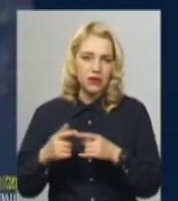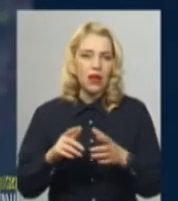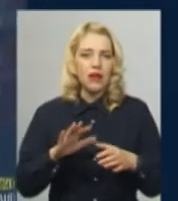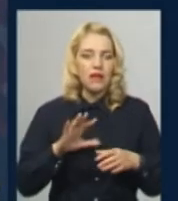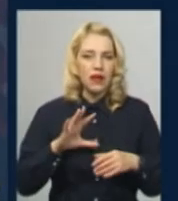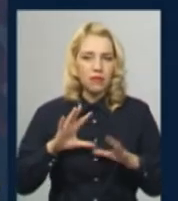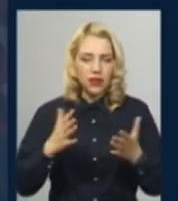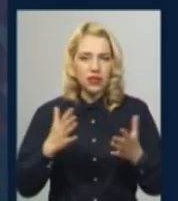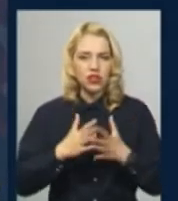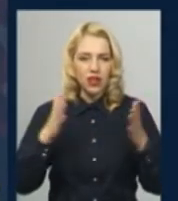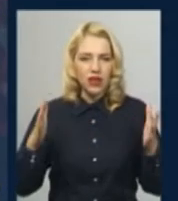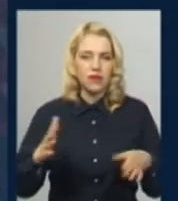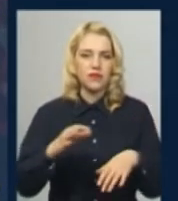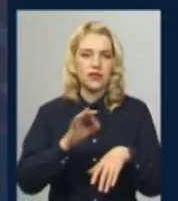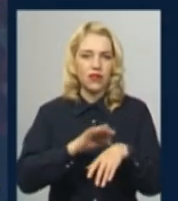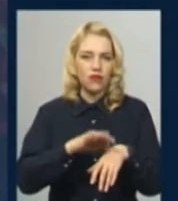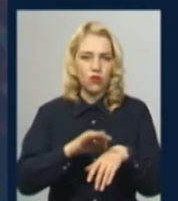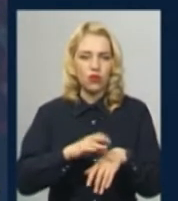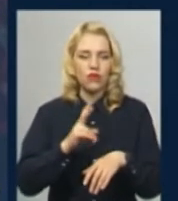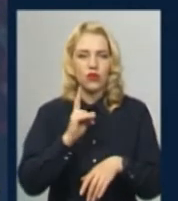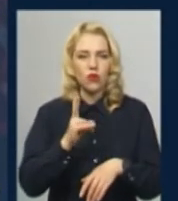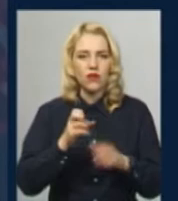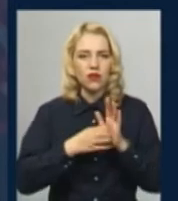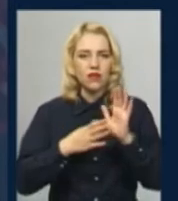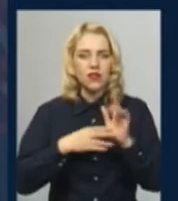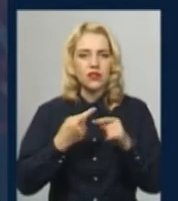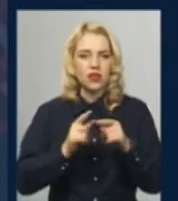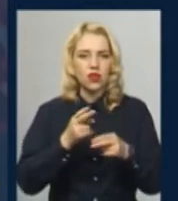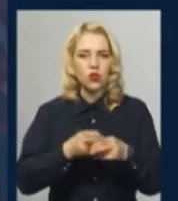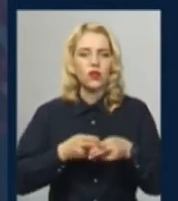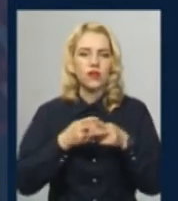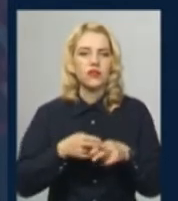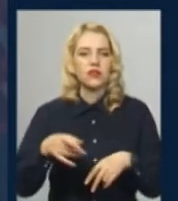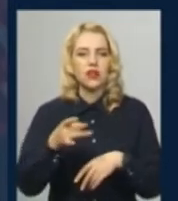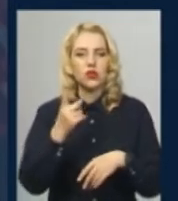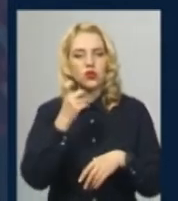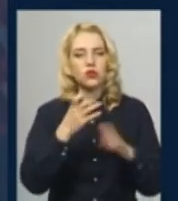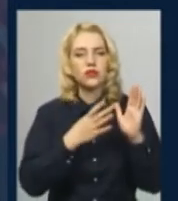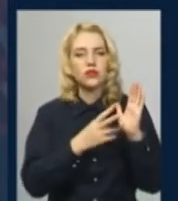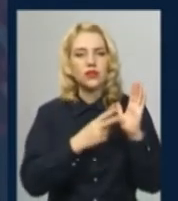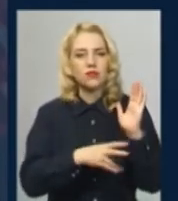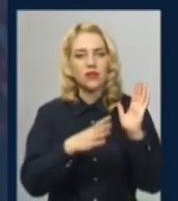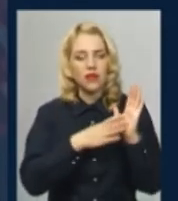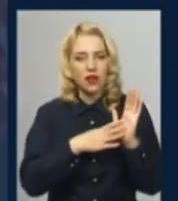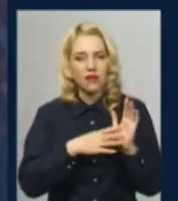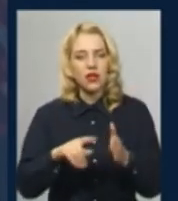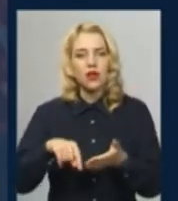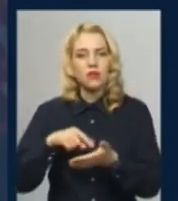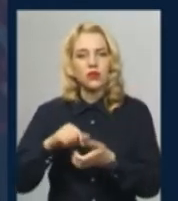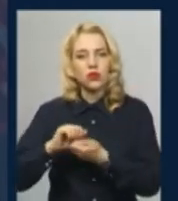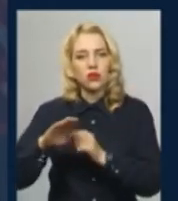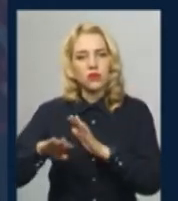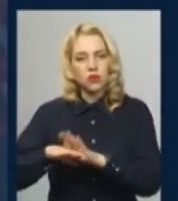зареєстрованих випадків захворювання COVID-19 в Дунаєвецькому районі – 179, в місті Кам'янець-Подільський –